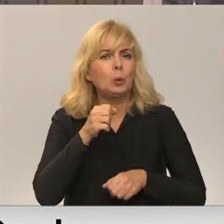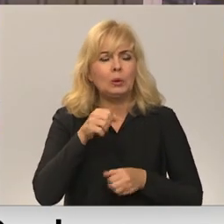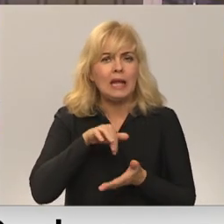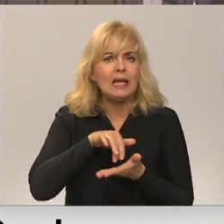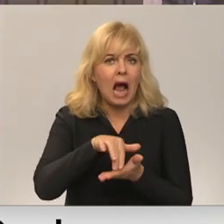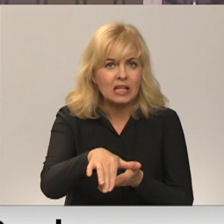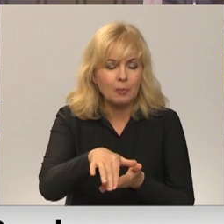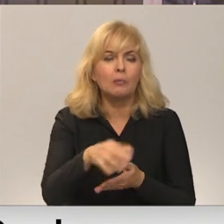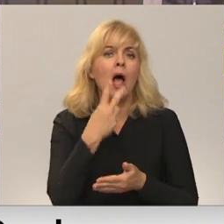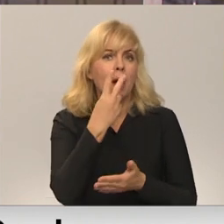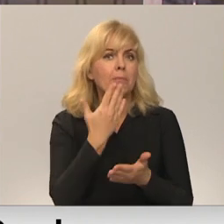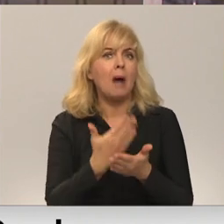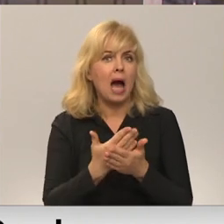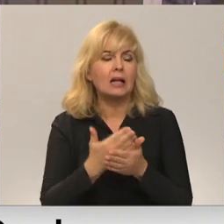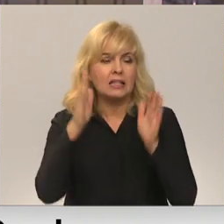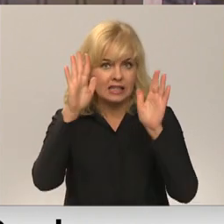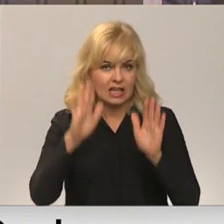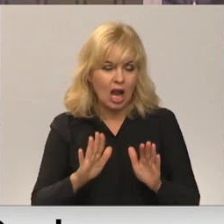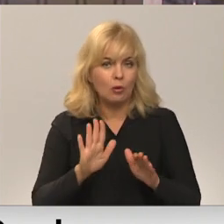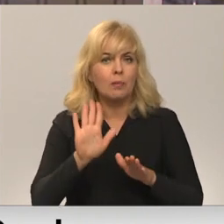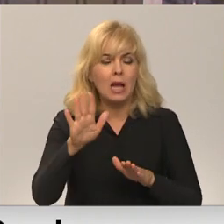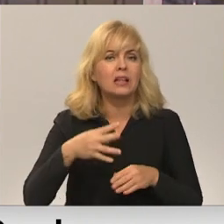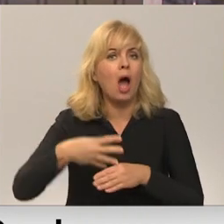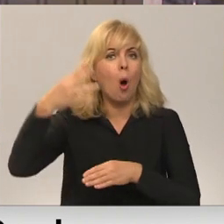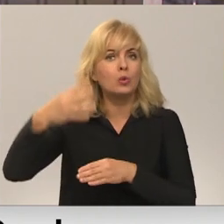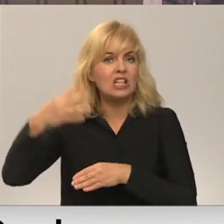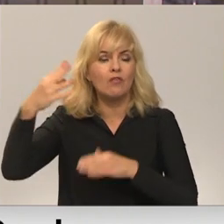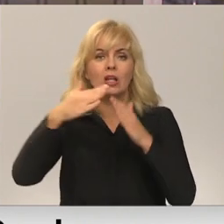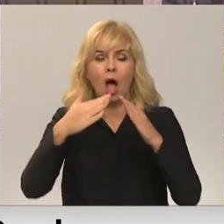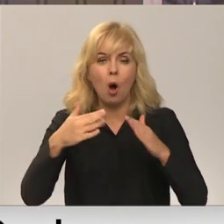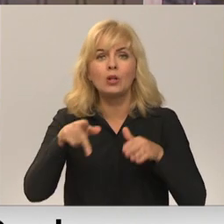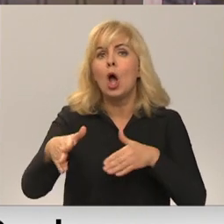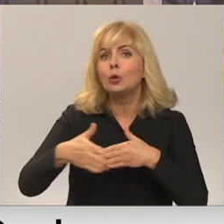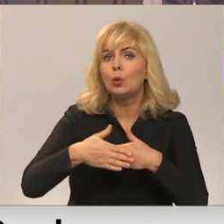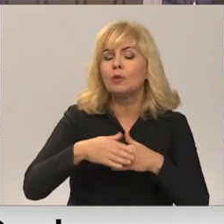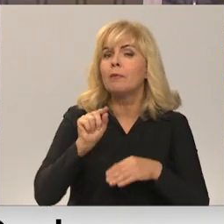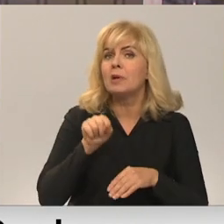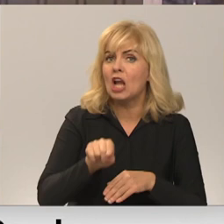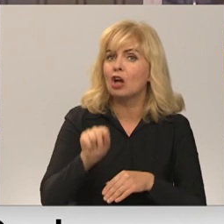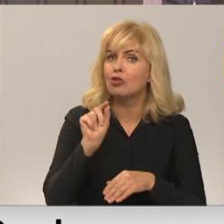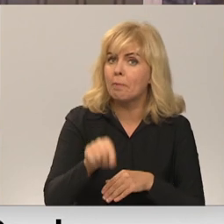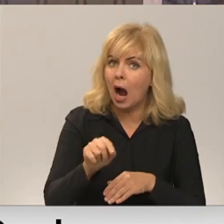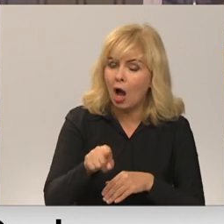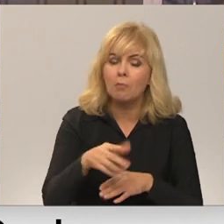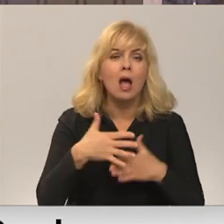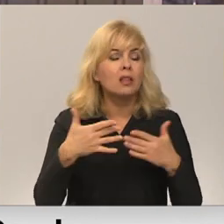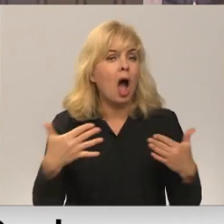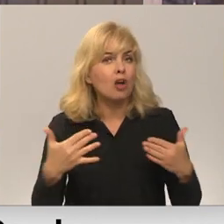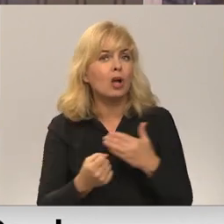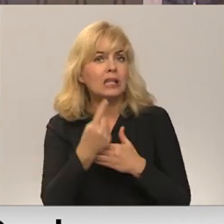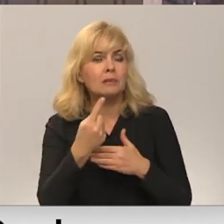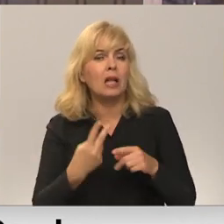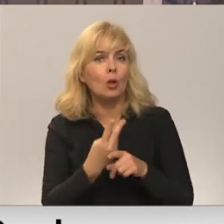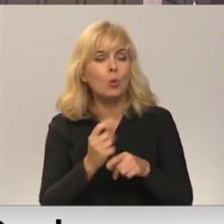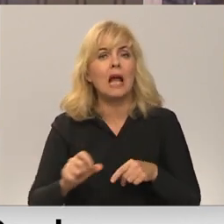ceļi tāda aina sniegotajā zīmā pavēras pie daudzu, daudzībokļu, namu durvīm un iekšpagalmos. Dažādu iemeslu dēļ šogad divt tik